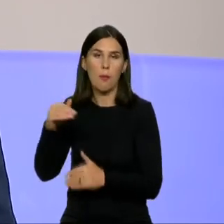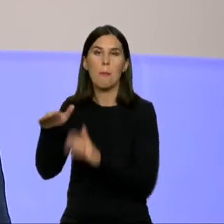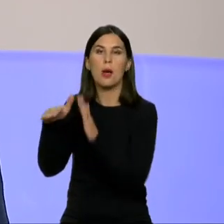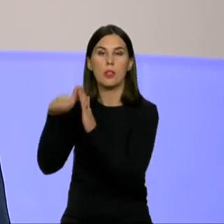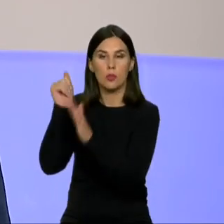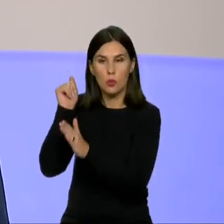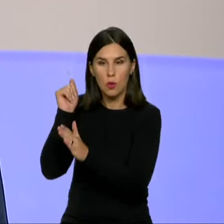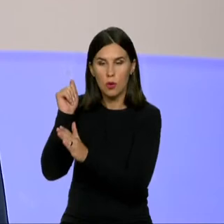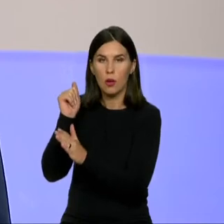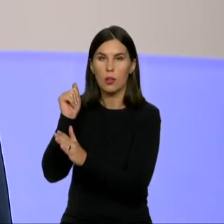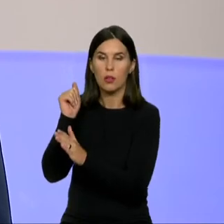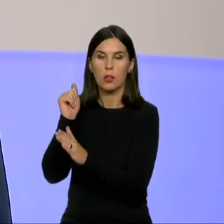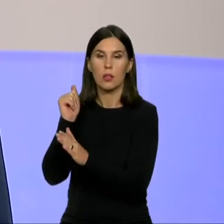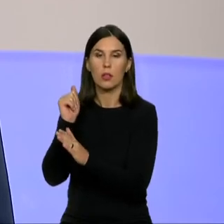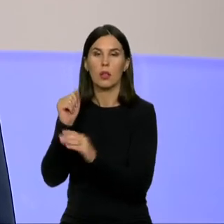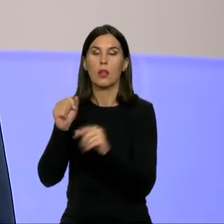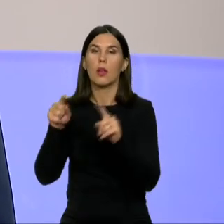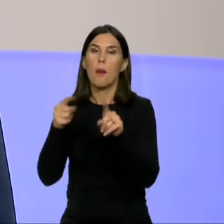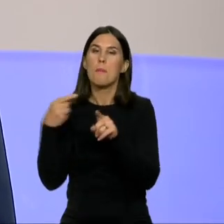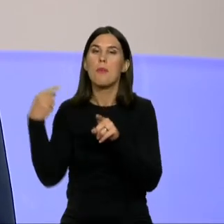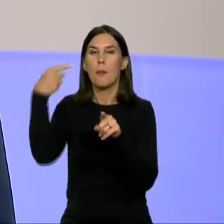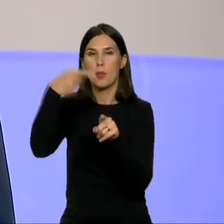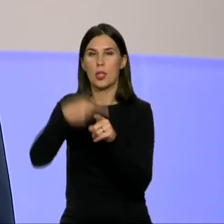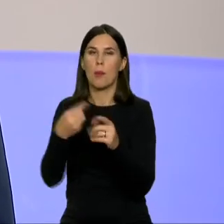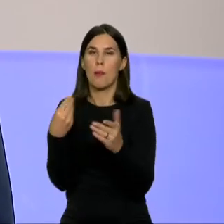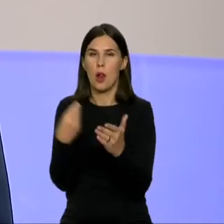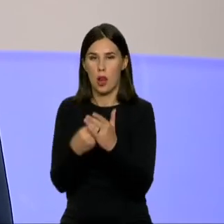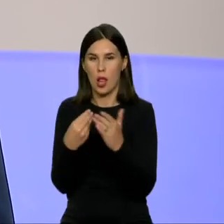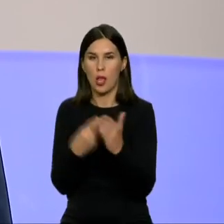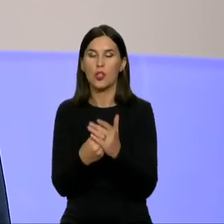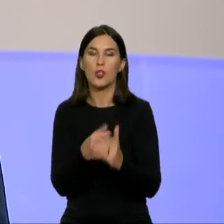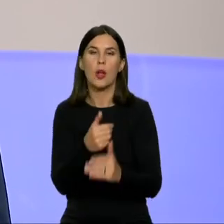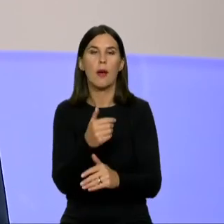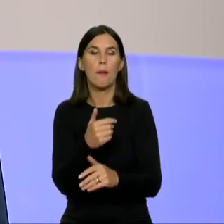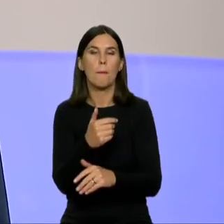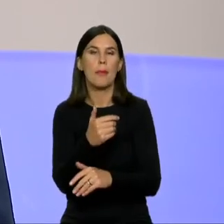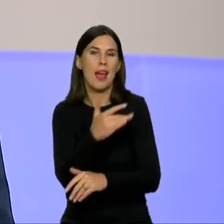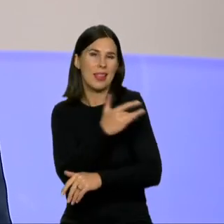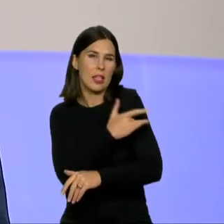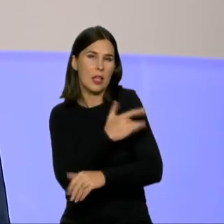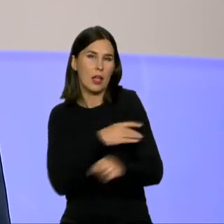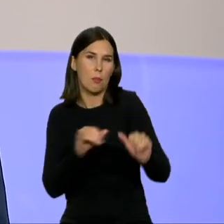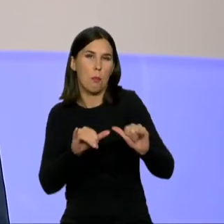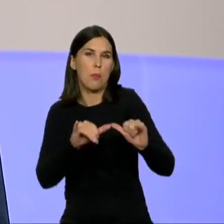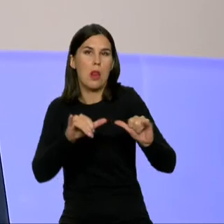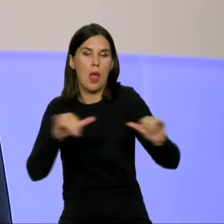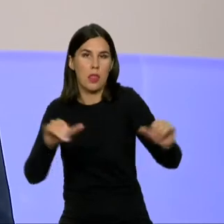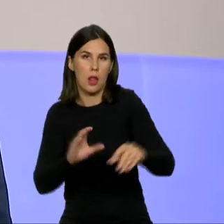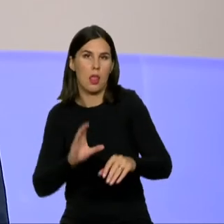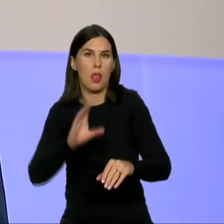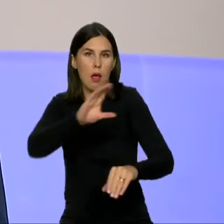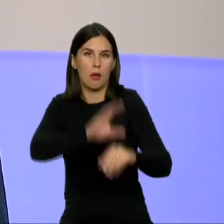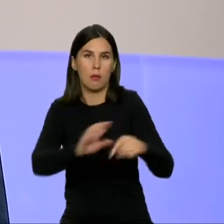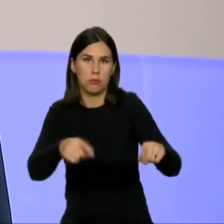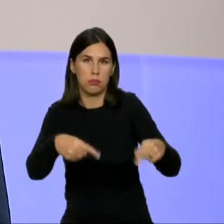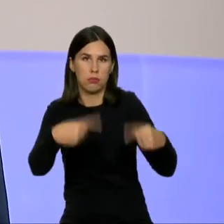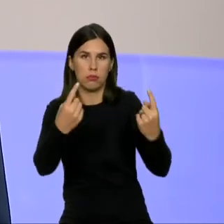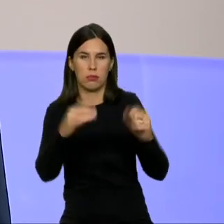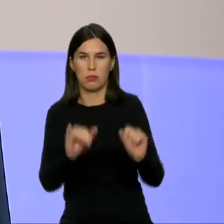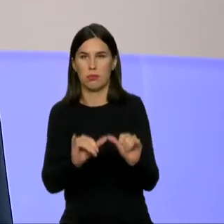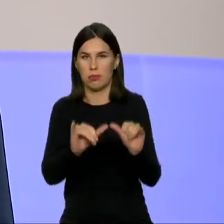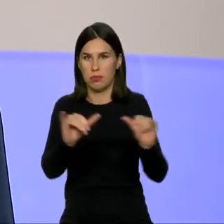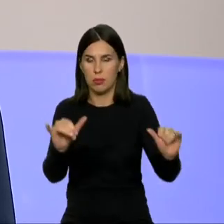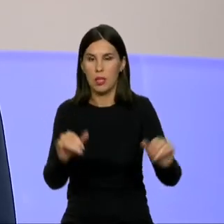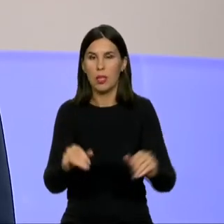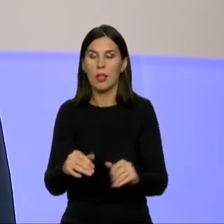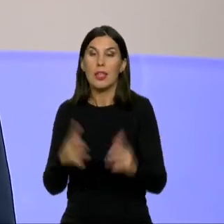lėšas, kurios būtų panaudojamos atsinauinančios energetikos plėtrai, taip pat ir verslą skatinant taupyti ir